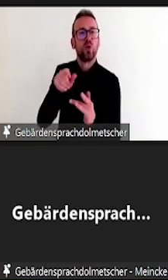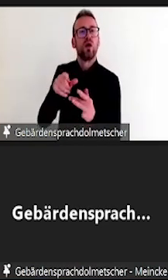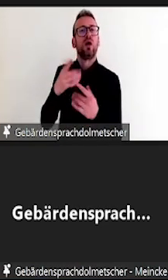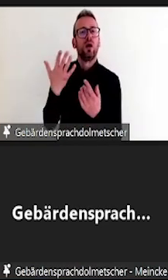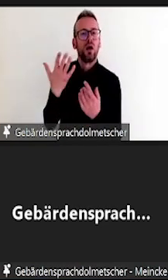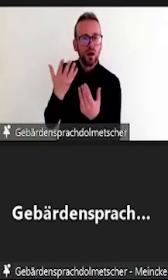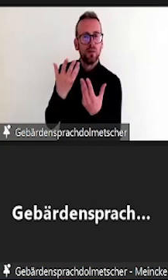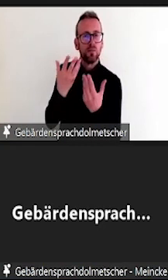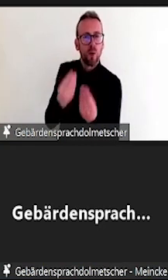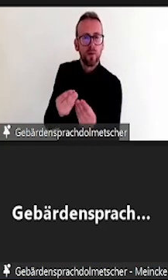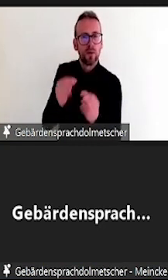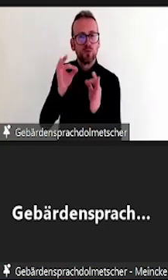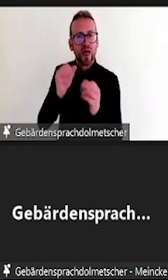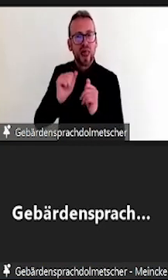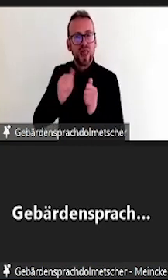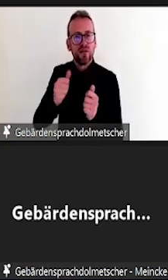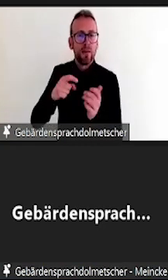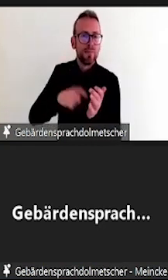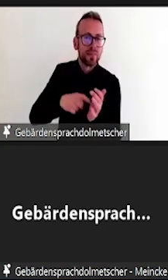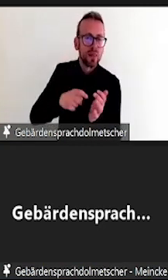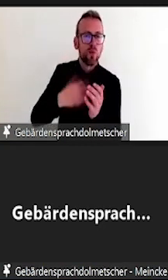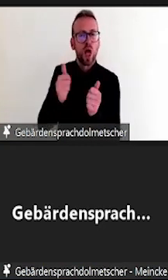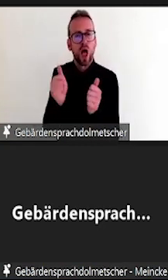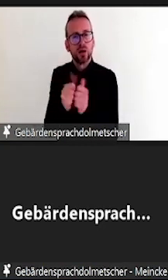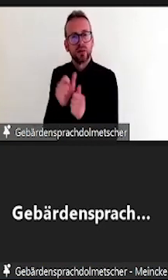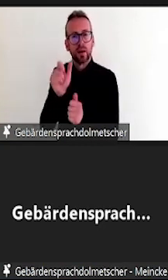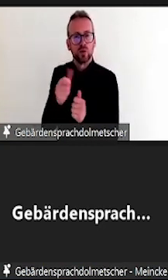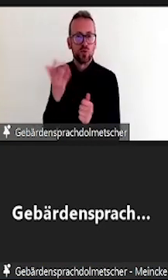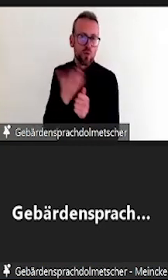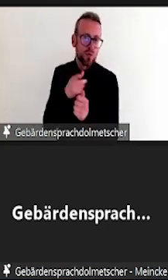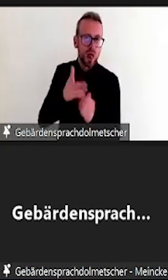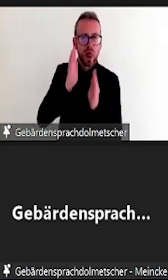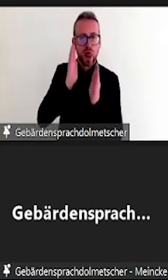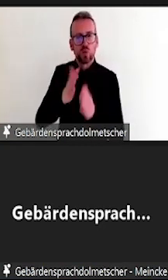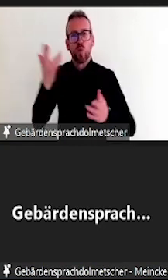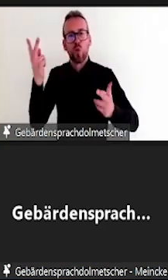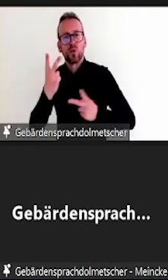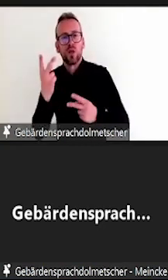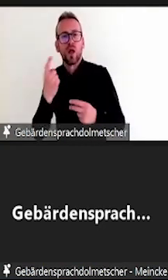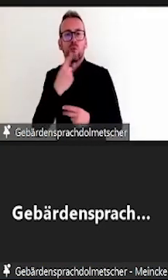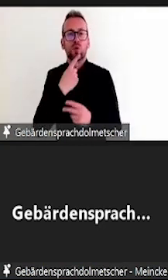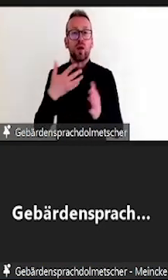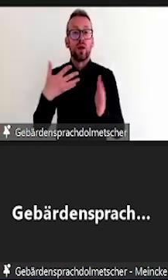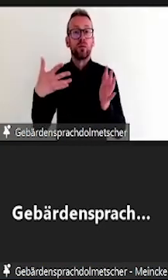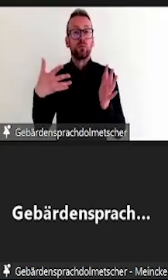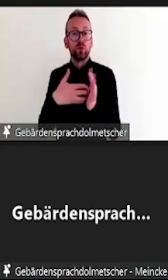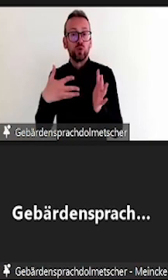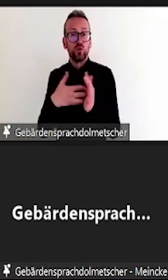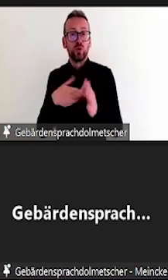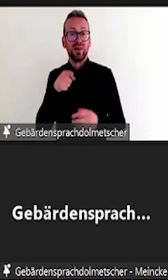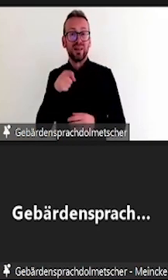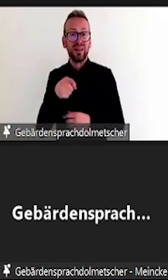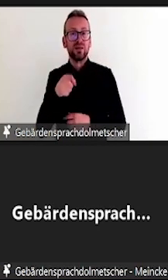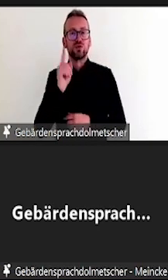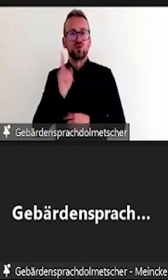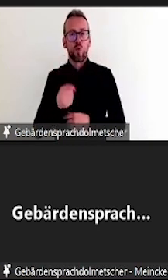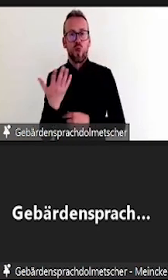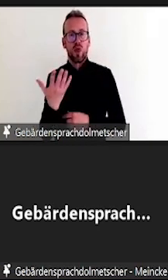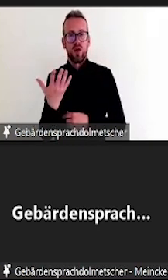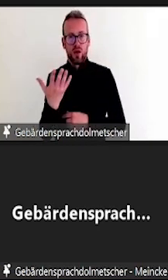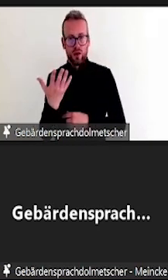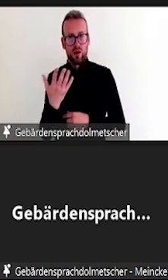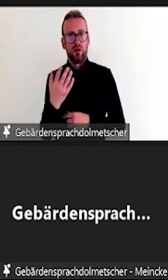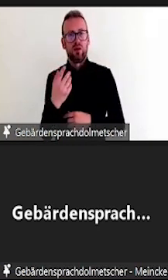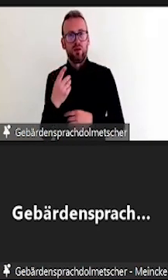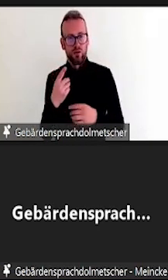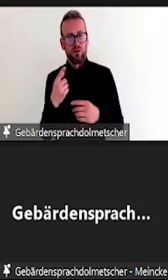Genau, dann zum Abschluss haben wir noch mal ein paar problematische Maßnahmen aufgeführt. Generell ist der zusätzliche